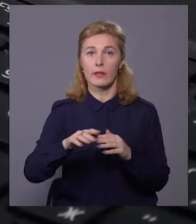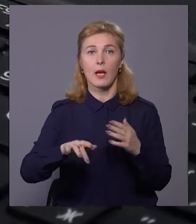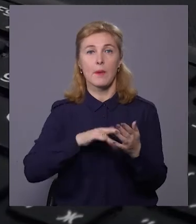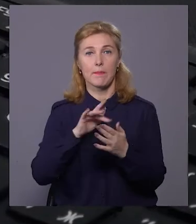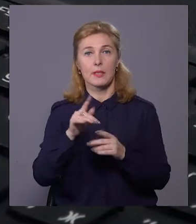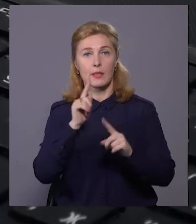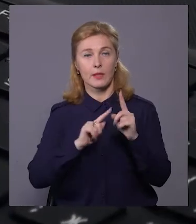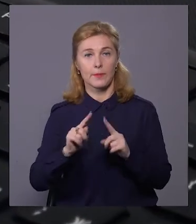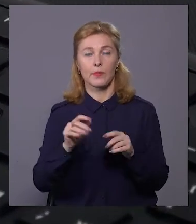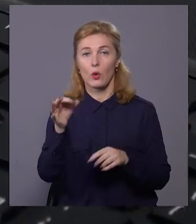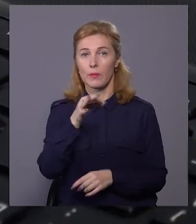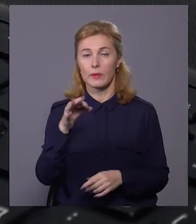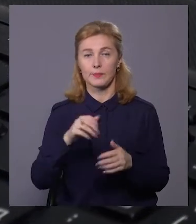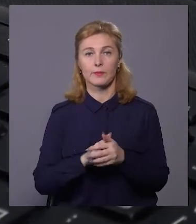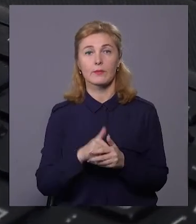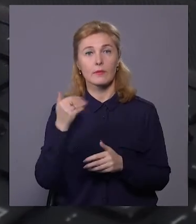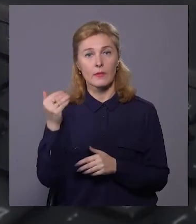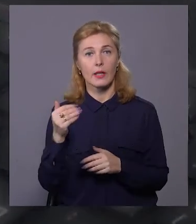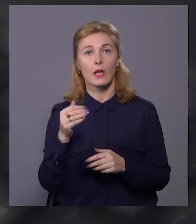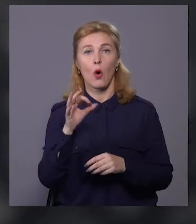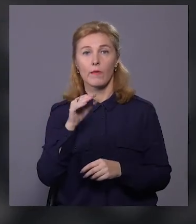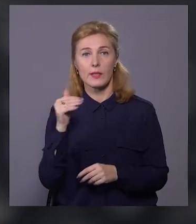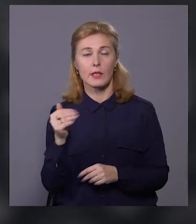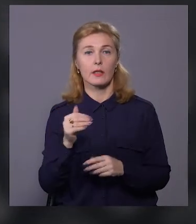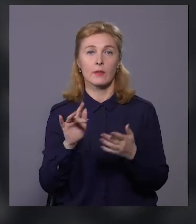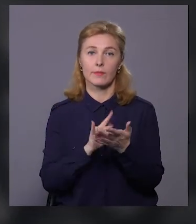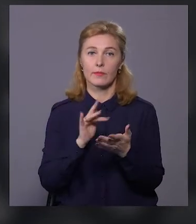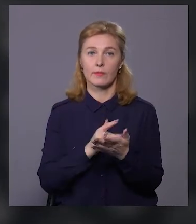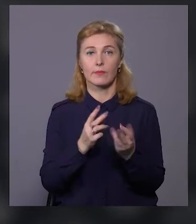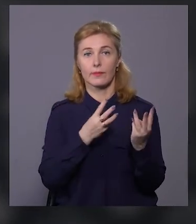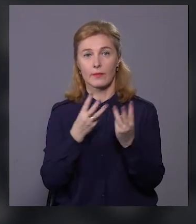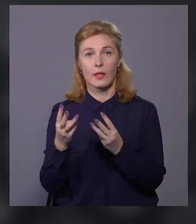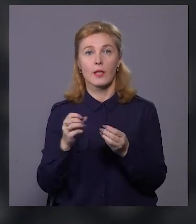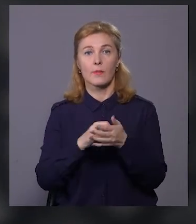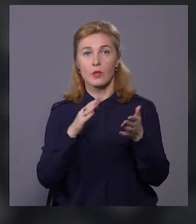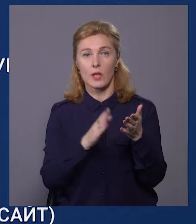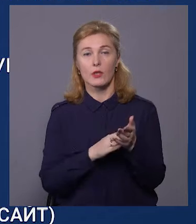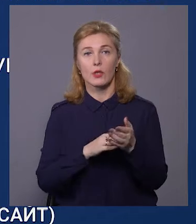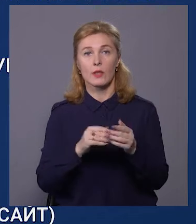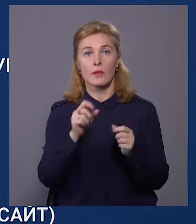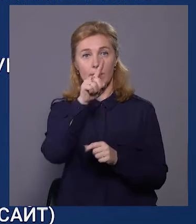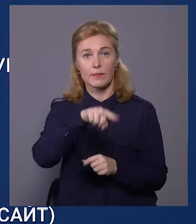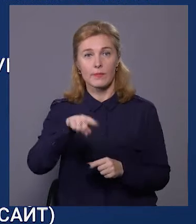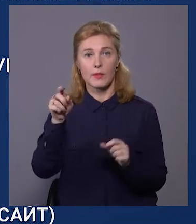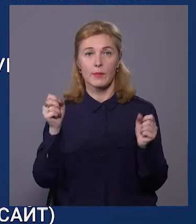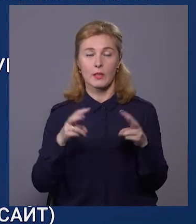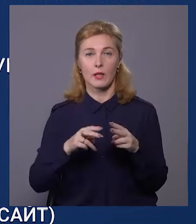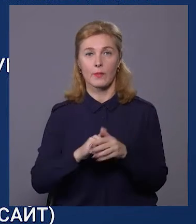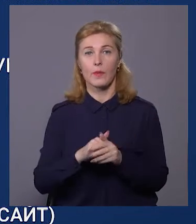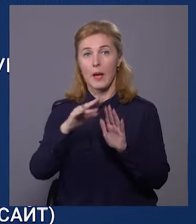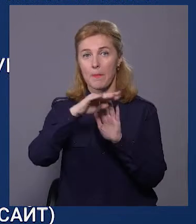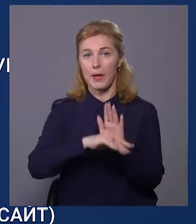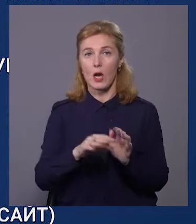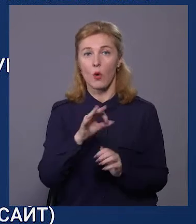обласних державних адміністрацій. Їх офіційні сторінки у соцмережах позначені спеціальною позначкою. З більш детальним переліком